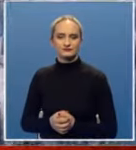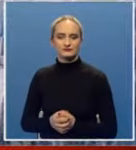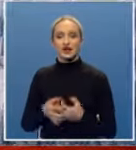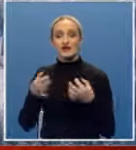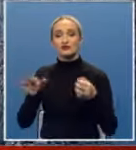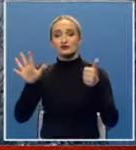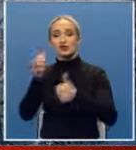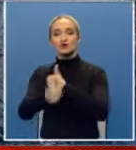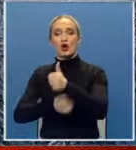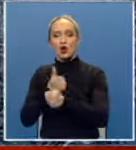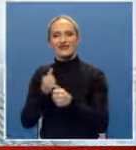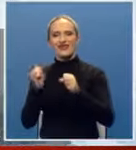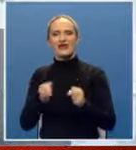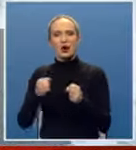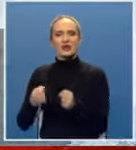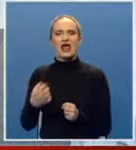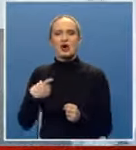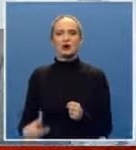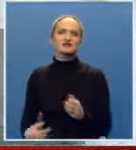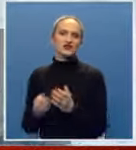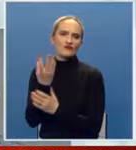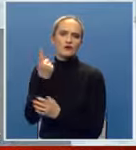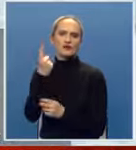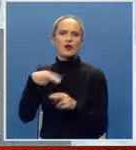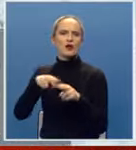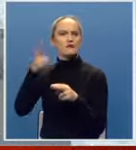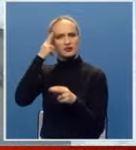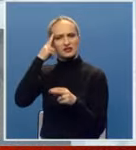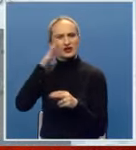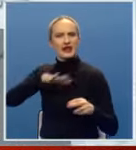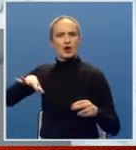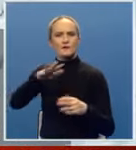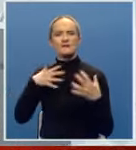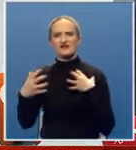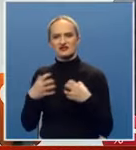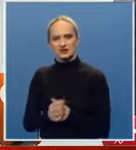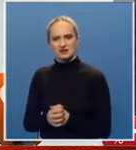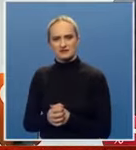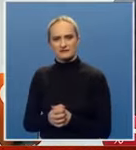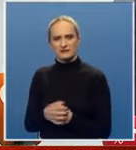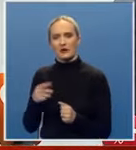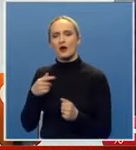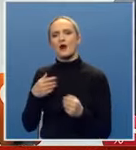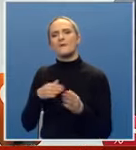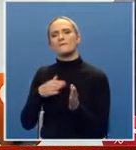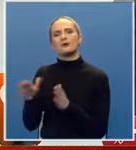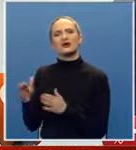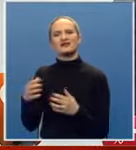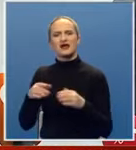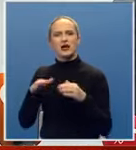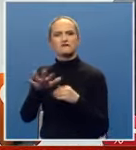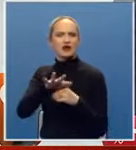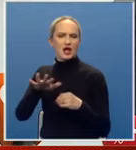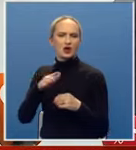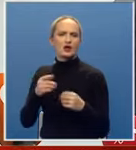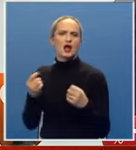Već šestu godinu Jahorina Ekonomski forum jedna je od najuglednijih regionalnih manifestacija. Pored regionalnih inicijativa mi smo